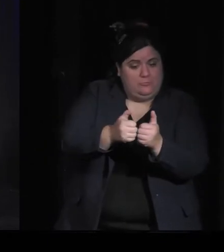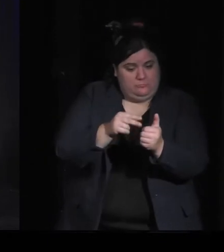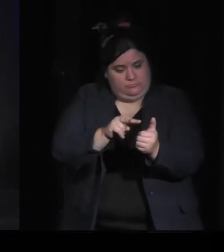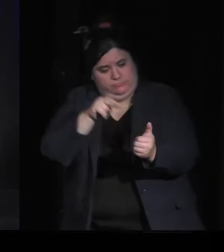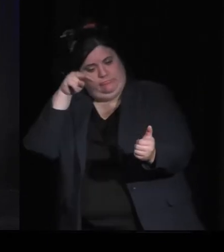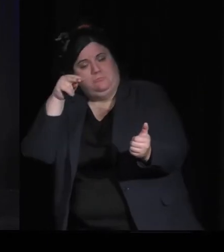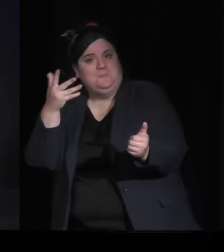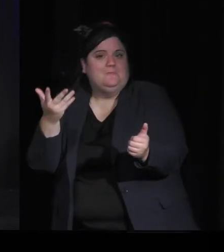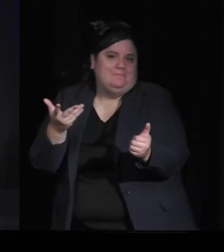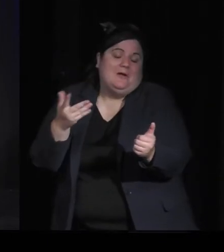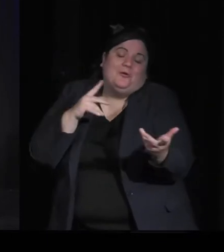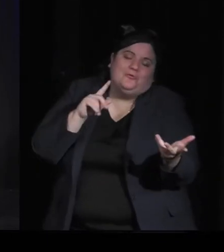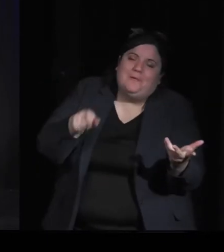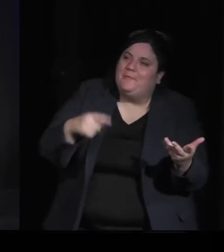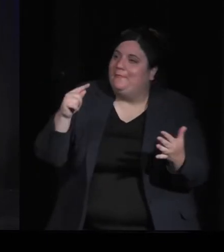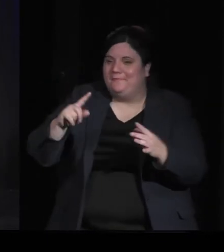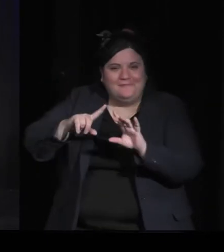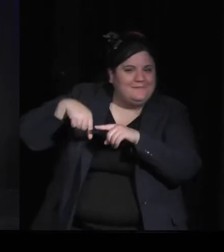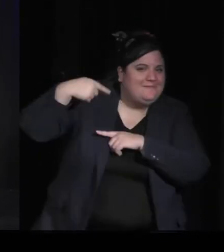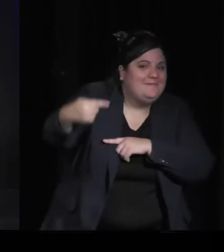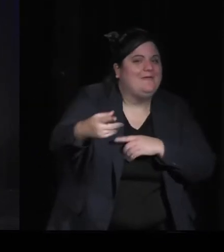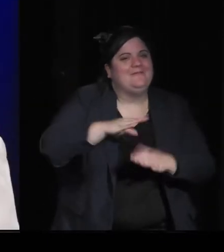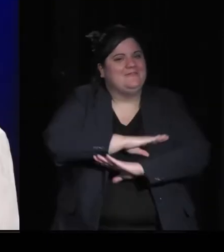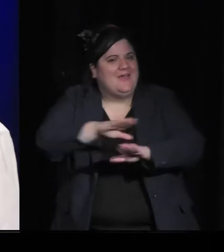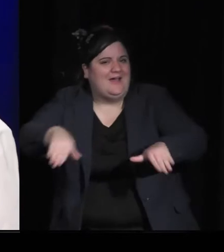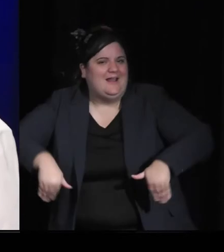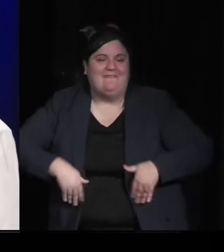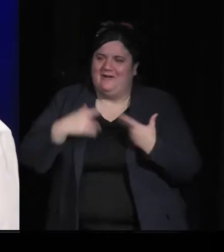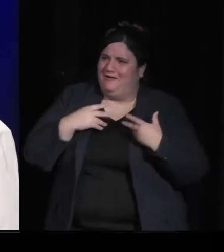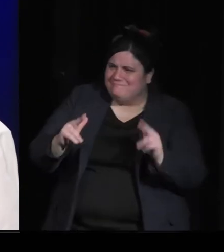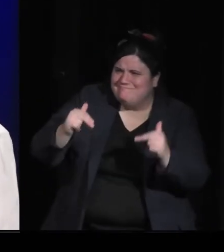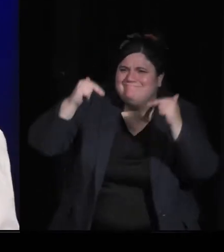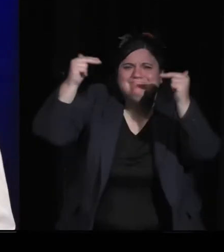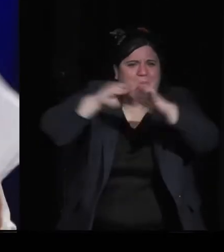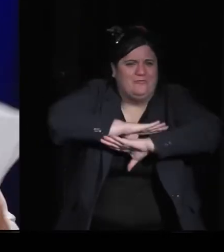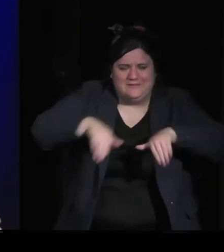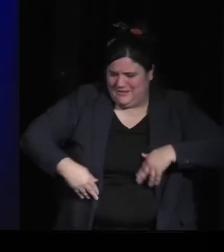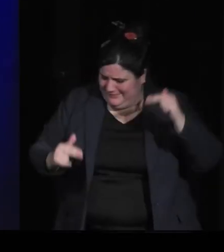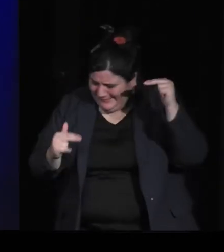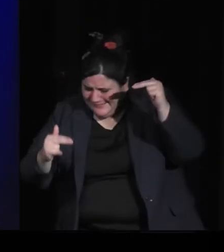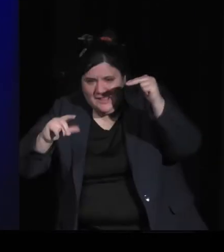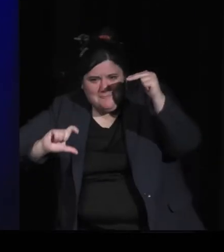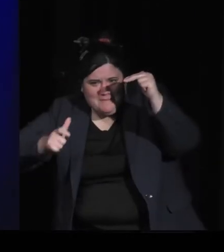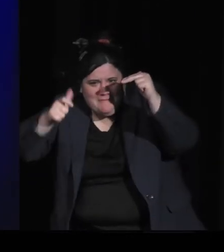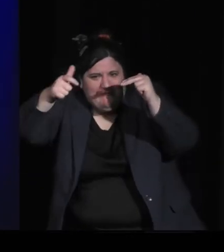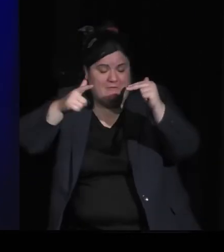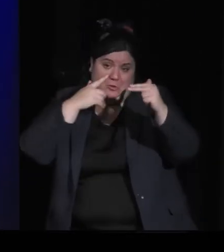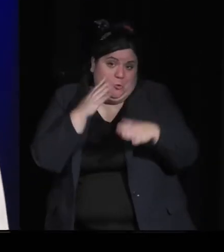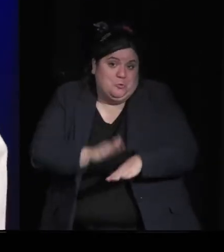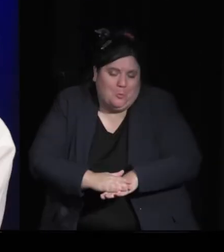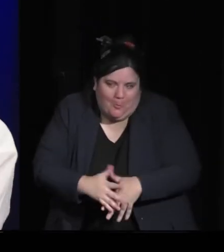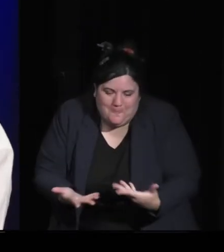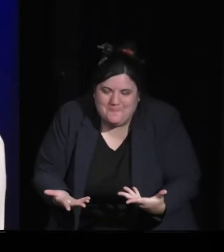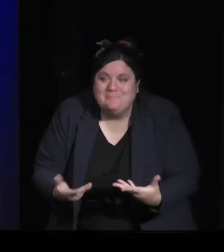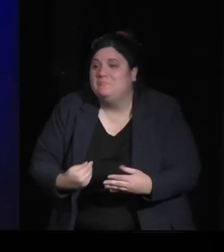'est un peu l'inverse. Normalement, le boss de fin est à la fin du jeu. Donc je ne fais pas offense à tous ceux qui vont venir